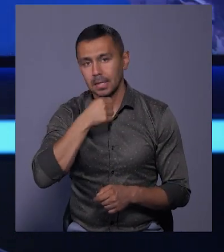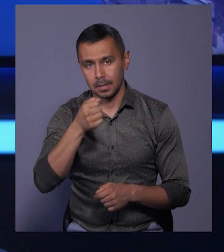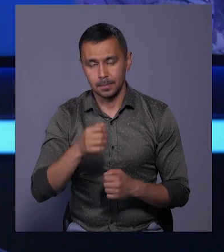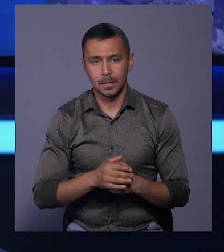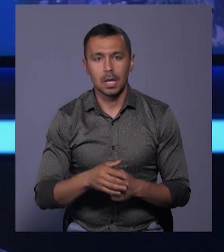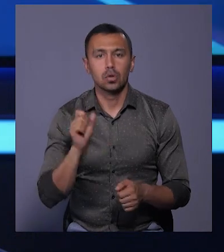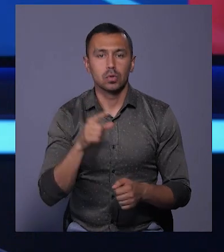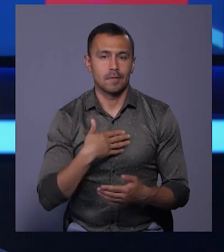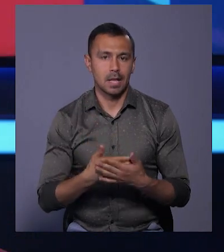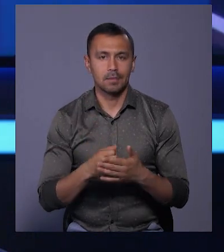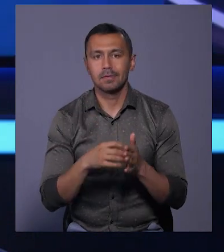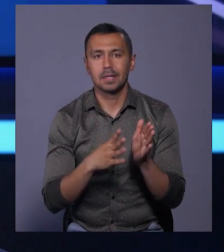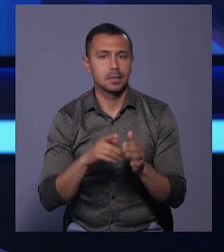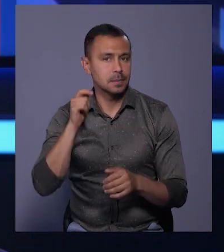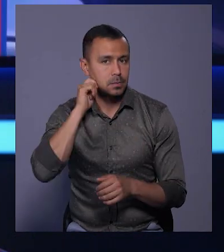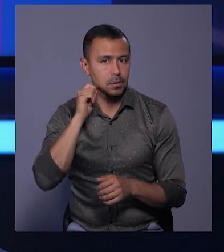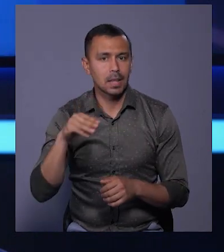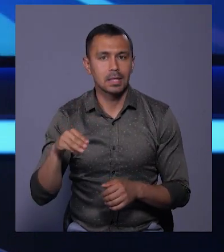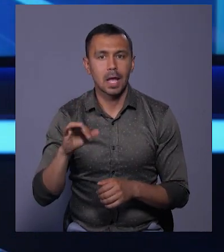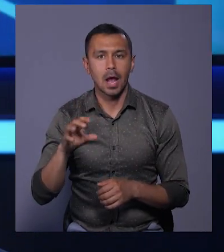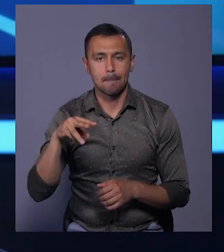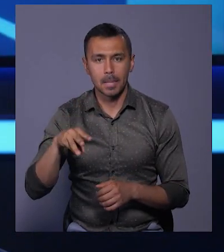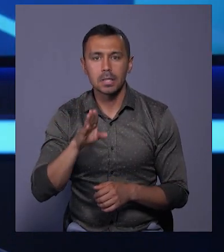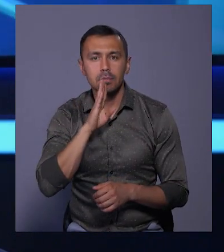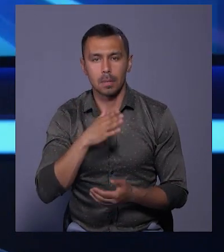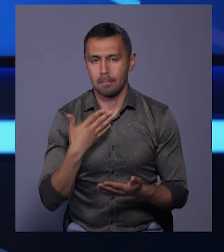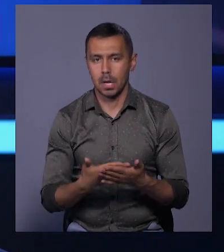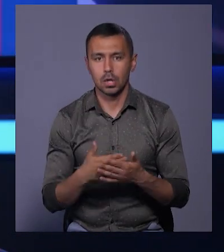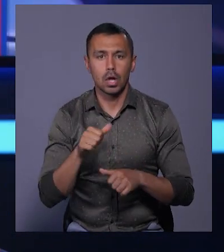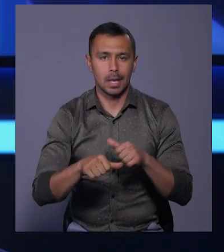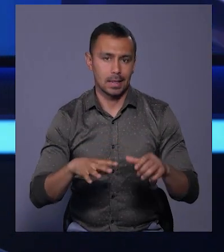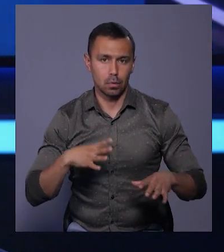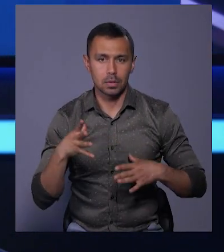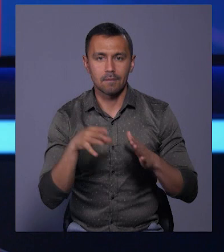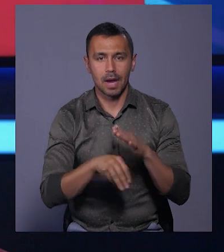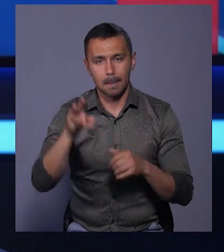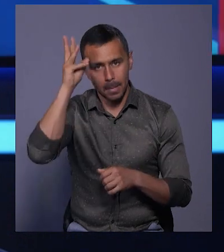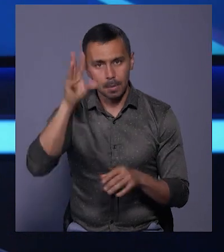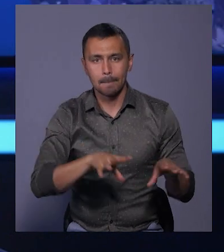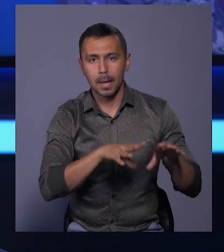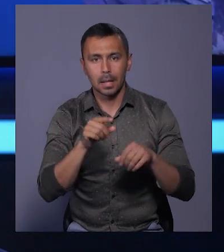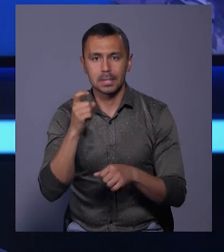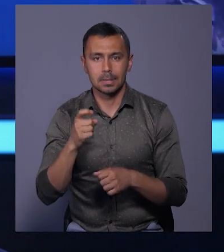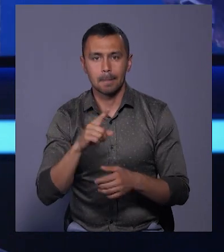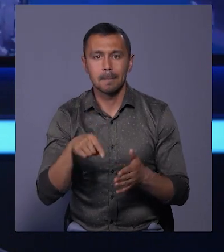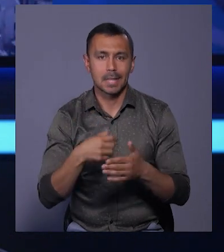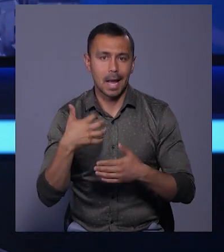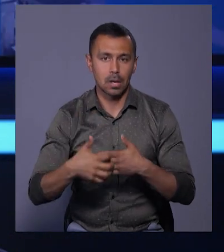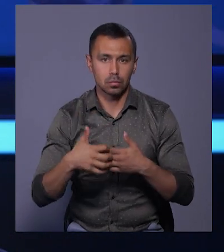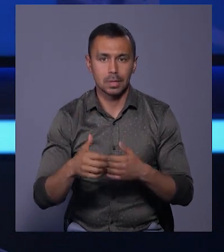Золото в активі 19-річної Таїсії Геги. Дівчина майже рік тренується у Хмельницькому, переїхала з Херсона.